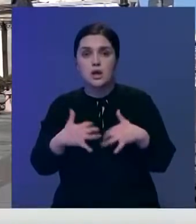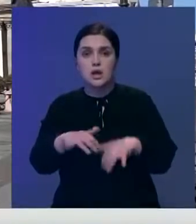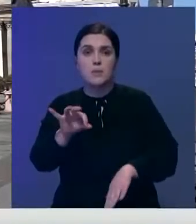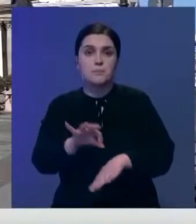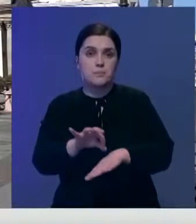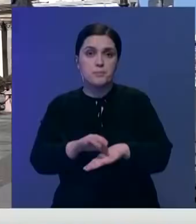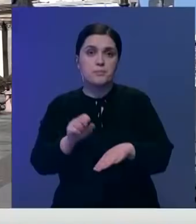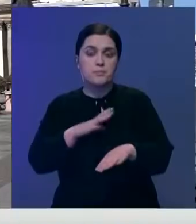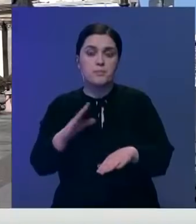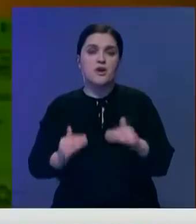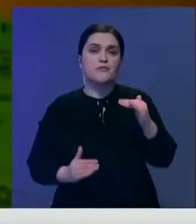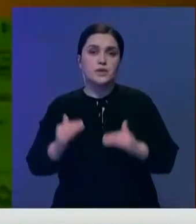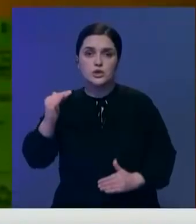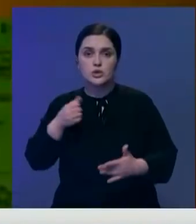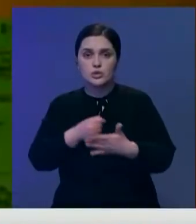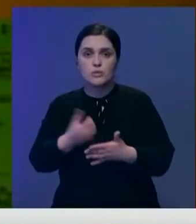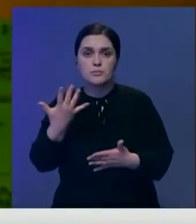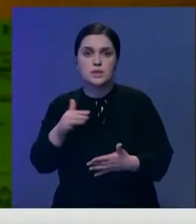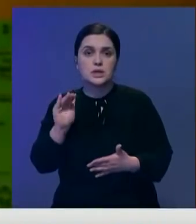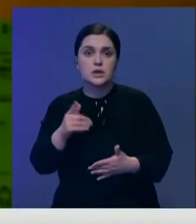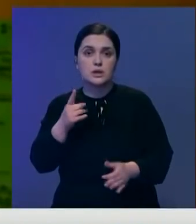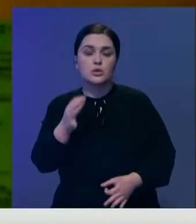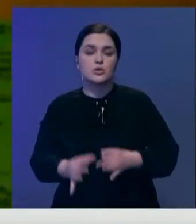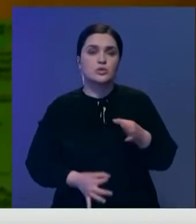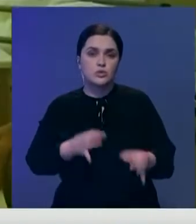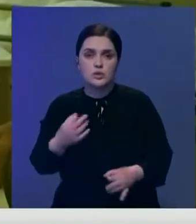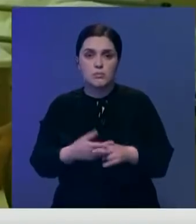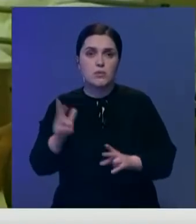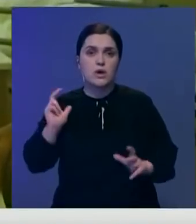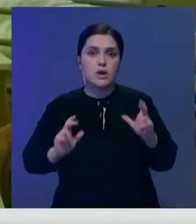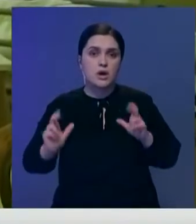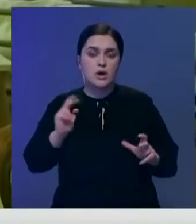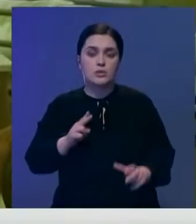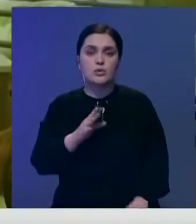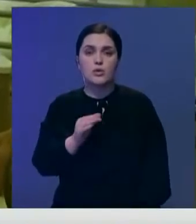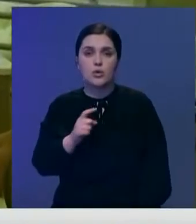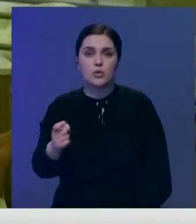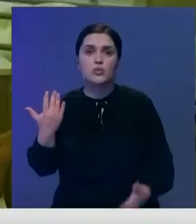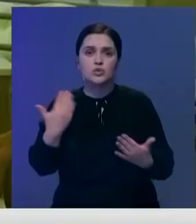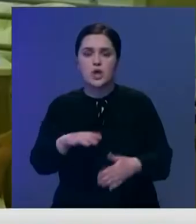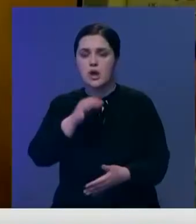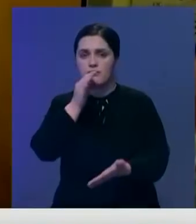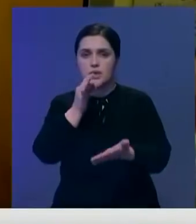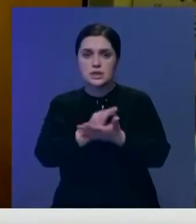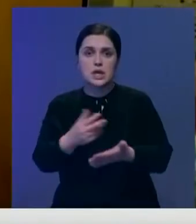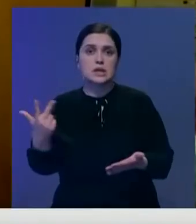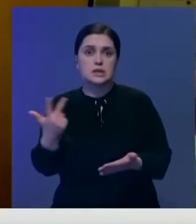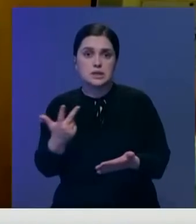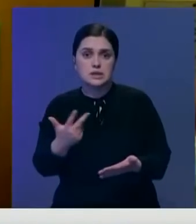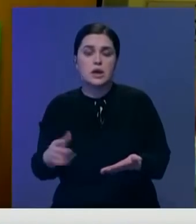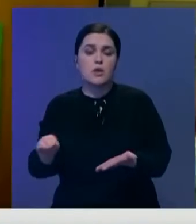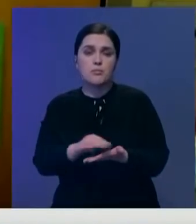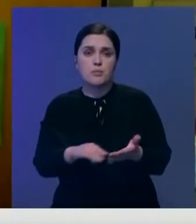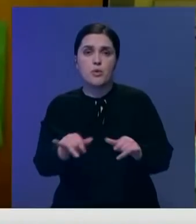может вырасти до 50 тысяч в сутки. В институте имени Роберта Коха уже высказались, третья волна для